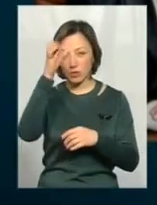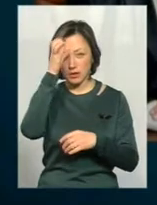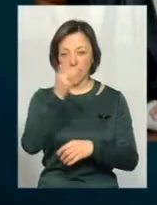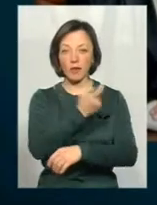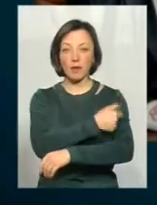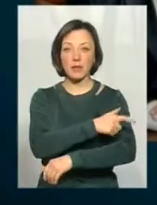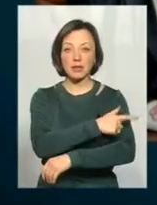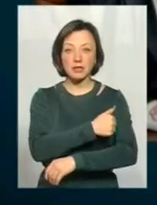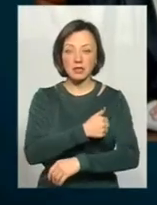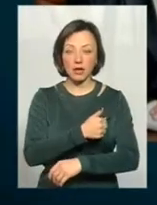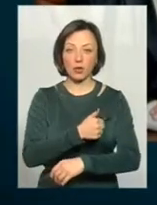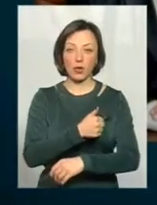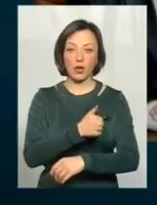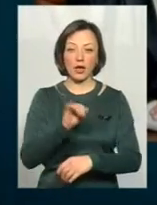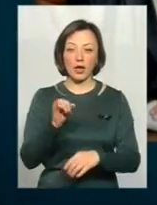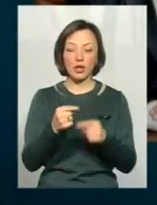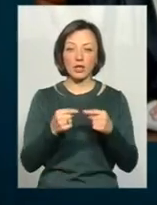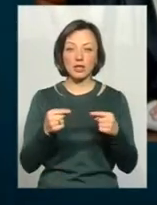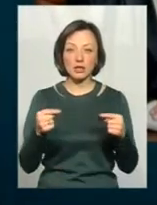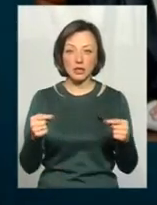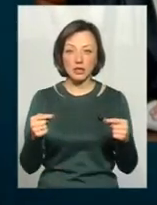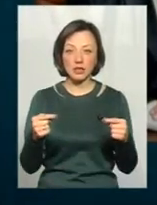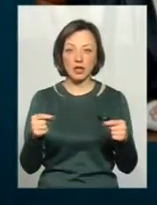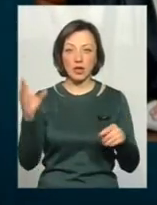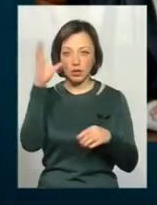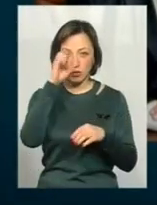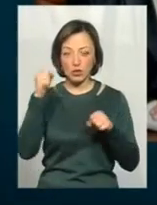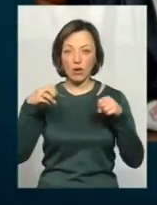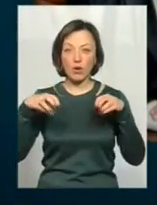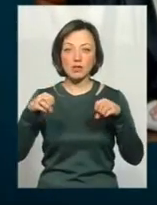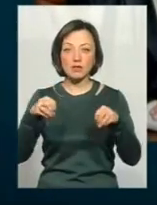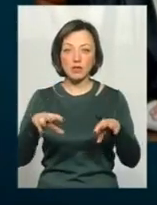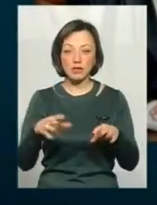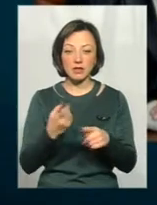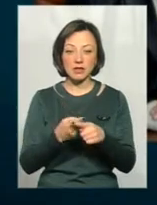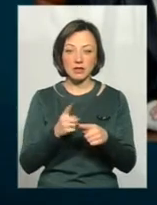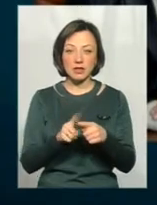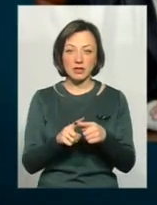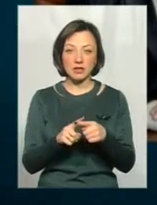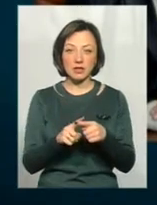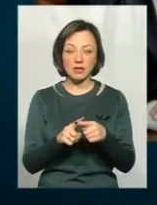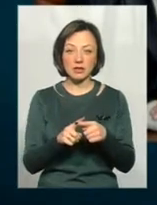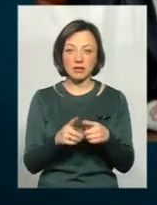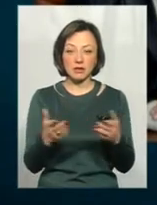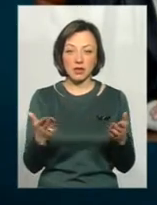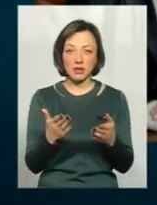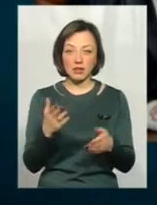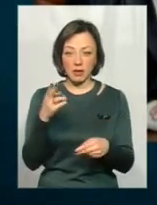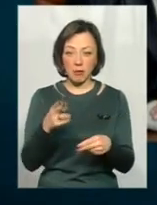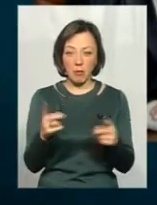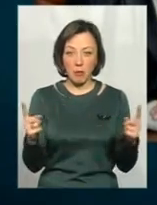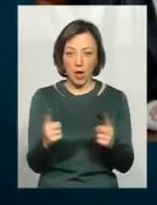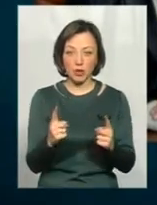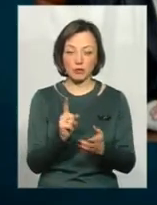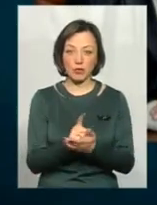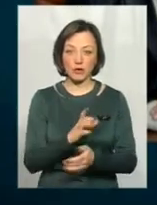медицину і на ночне освітлення. Ну, воно десь якісь рамки повинні вже в кінці кінців